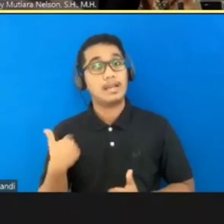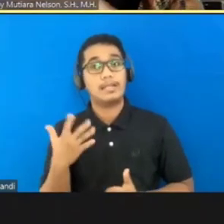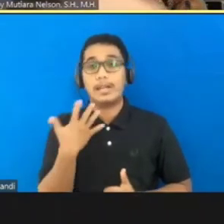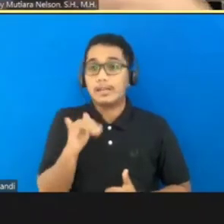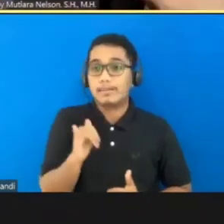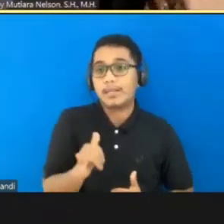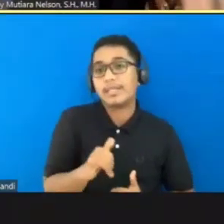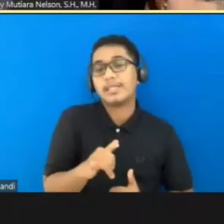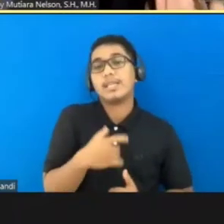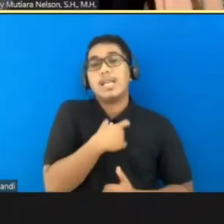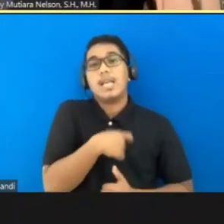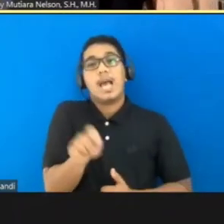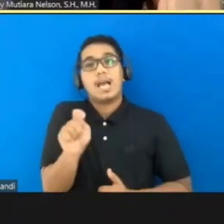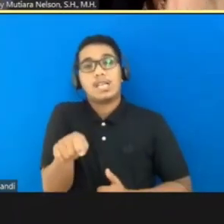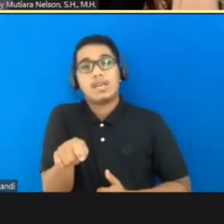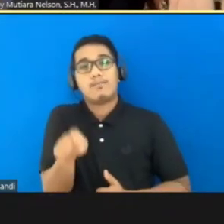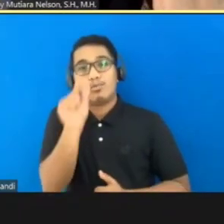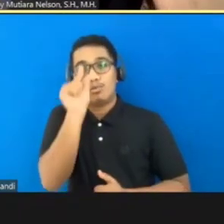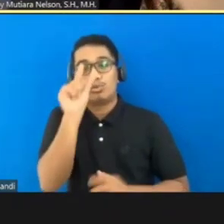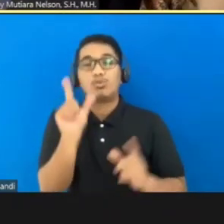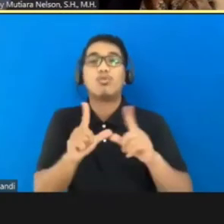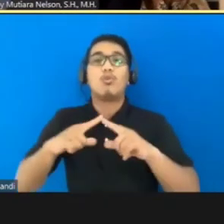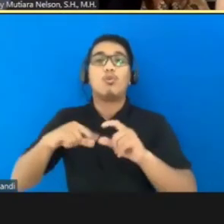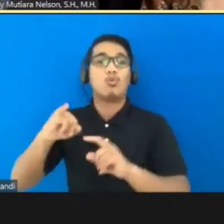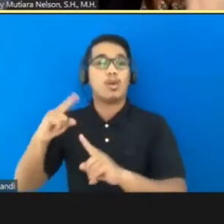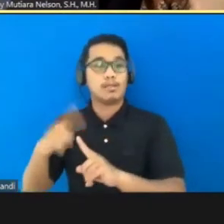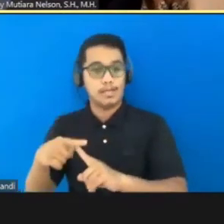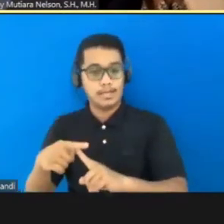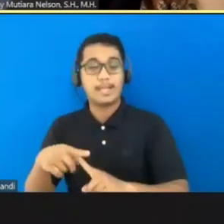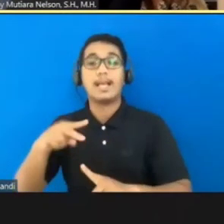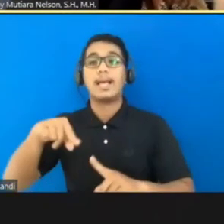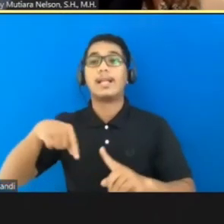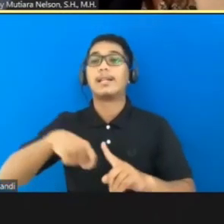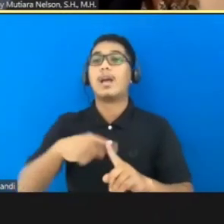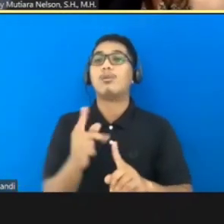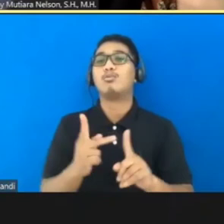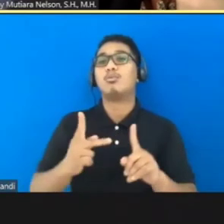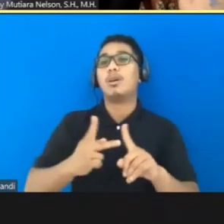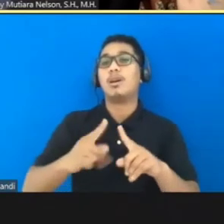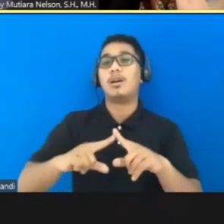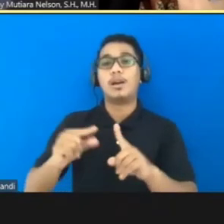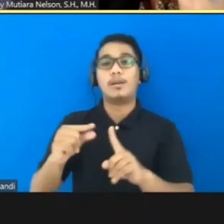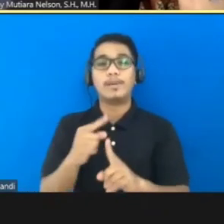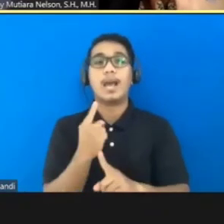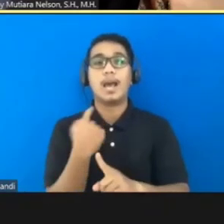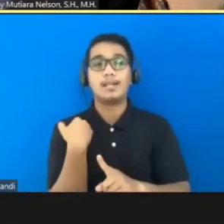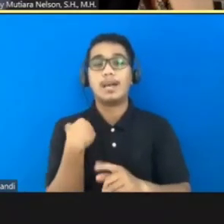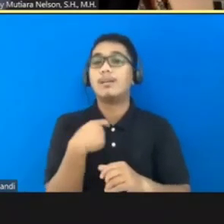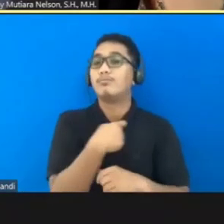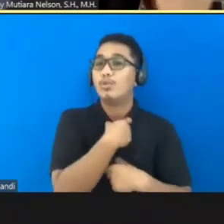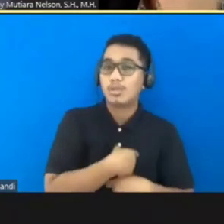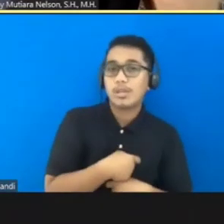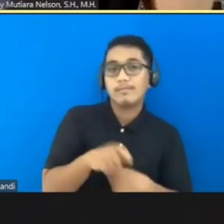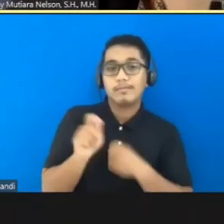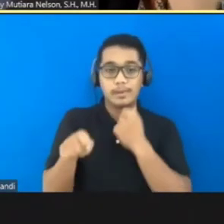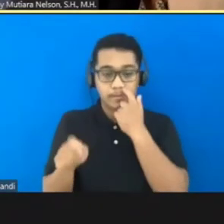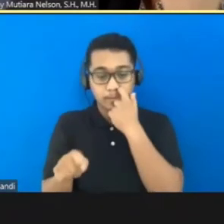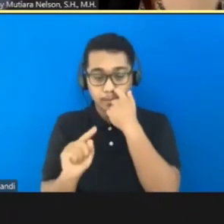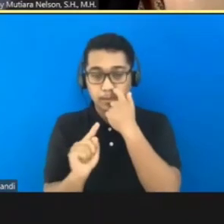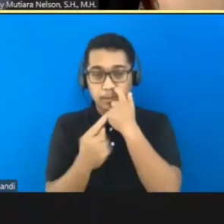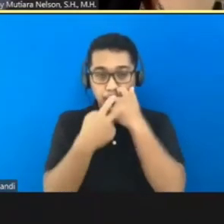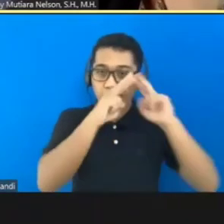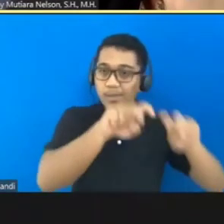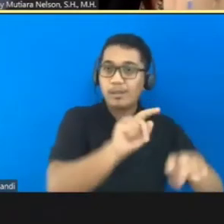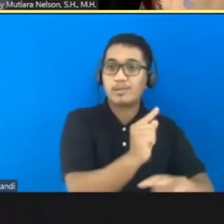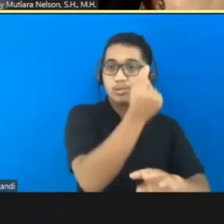hakim sebagai wasirnya dalam hal ini. RUHAP itu menyediakan yang disebut dengan hakim pemeriksa pendahuluan. Akan ada peran hakim pemeriksa